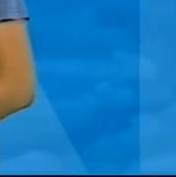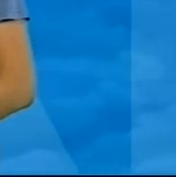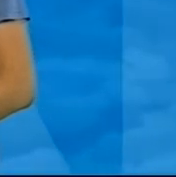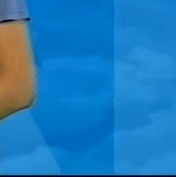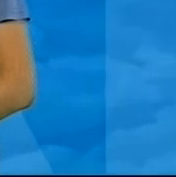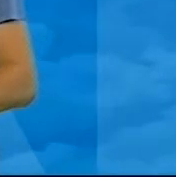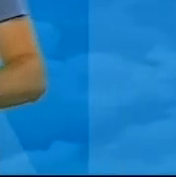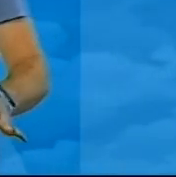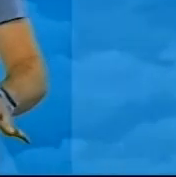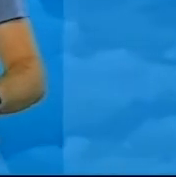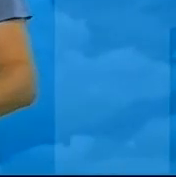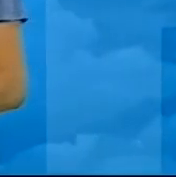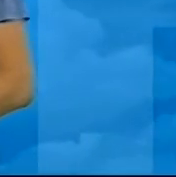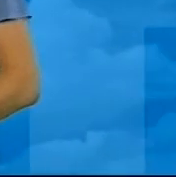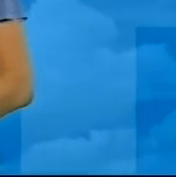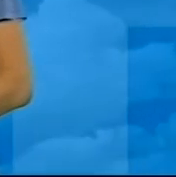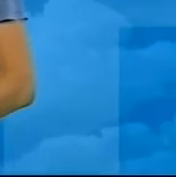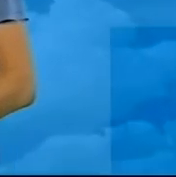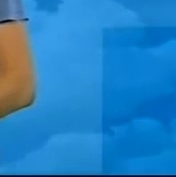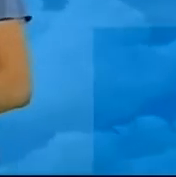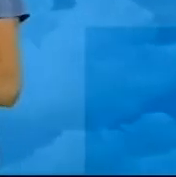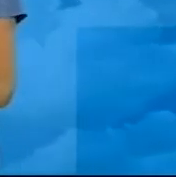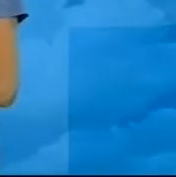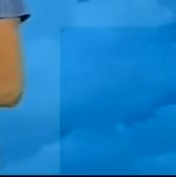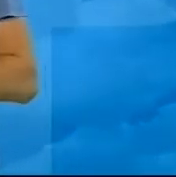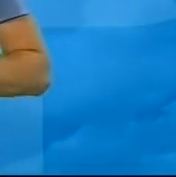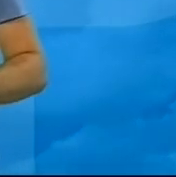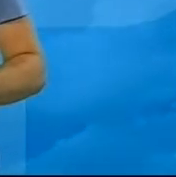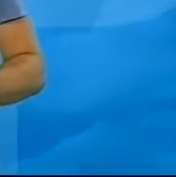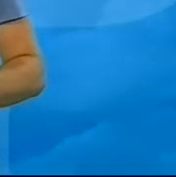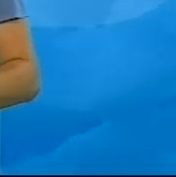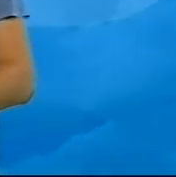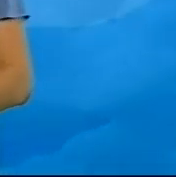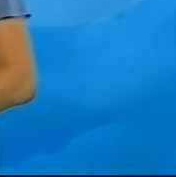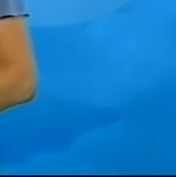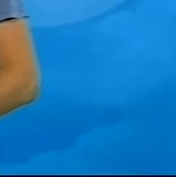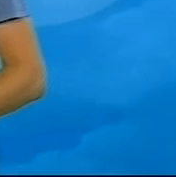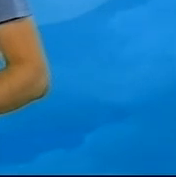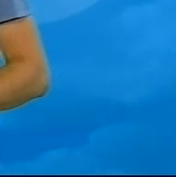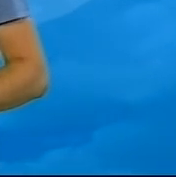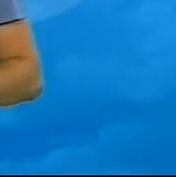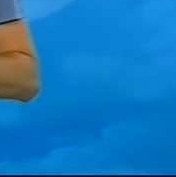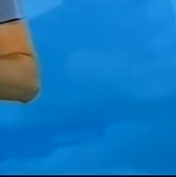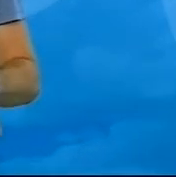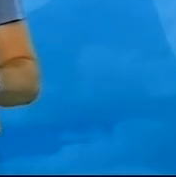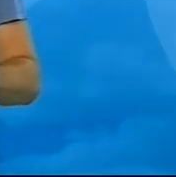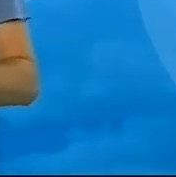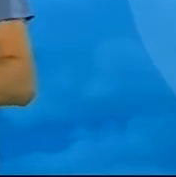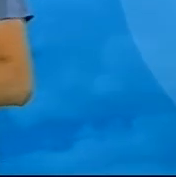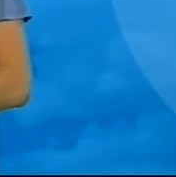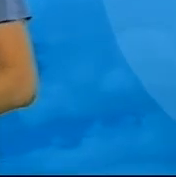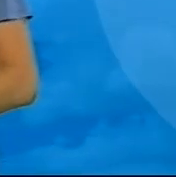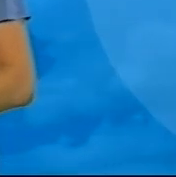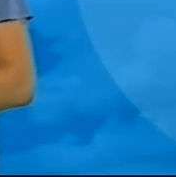метрів за секунду. По області температура вночі коливатиметься від 14 до 16 градусів, в день від 25 до 27